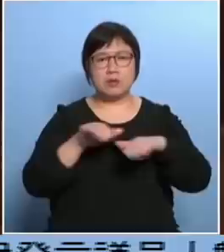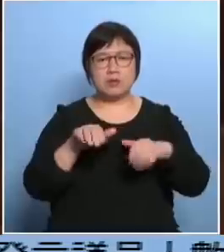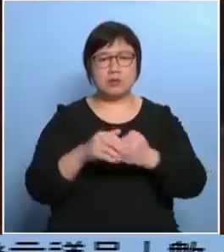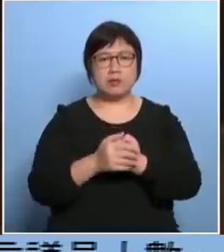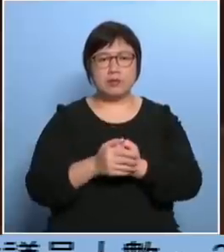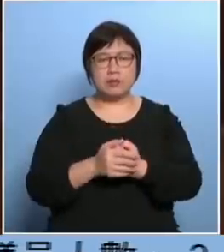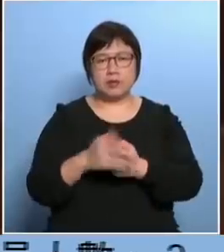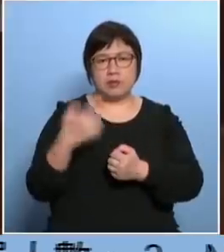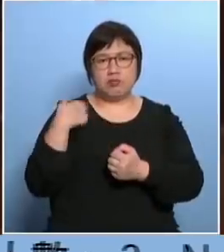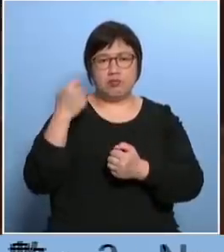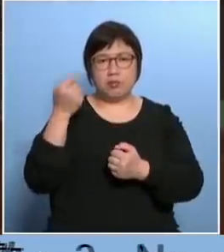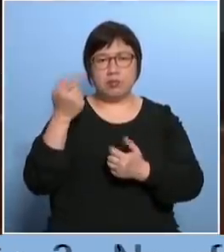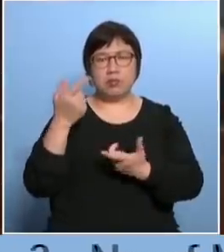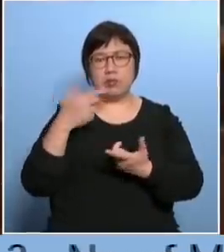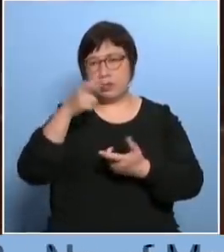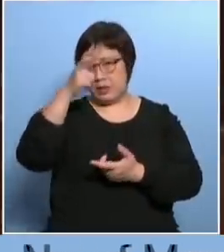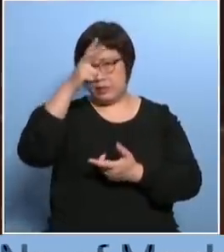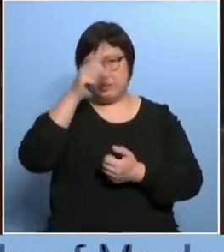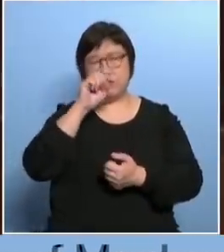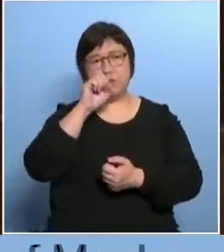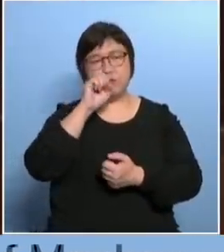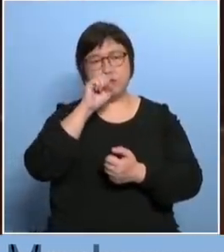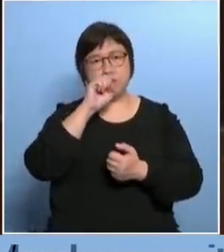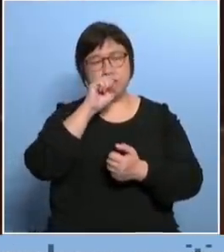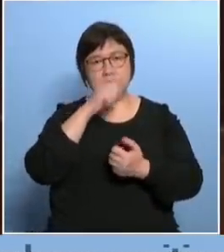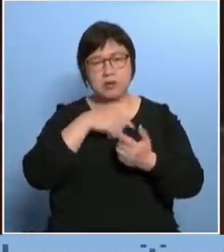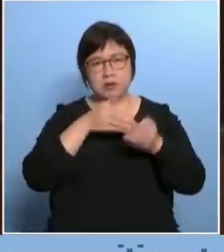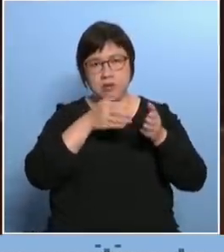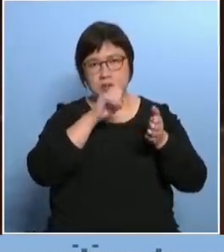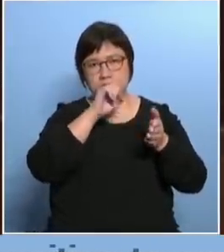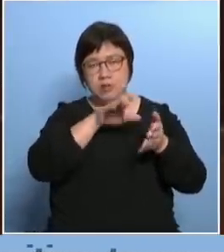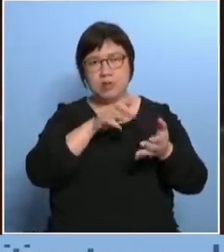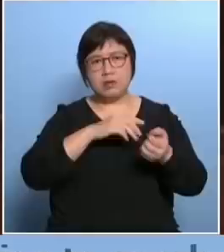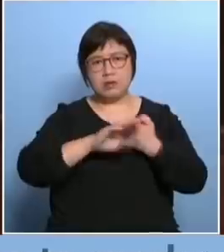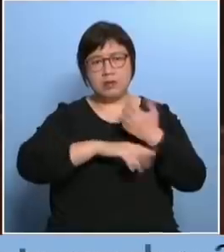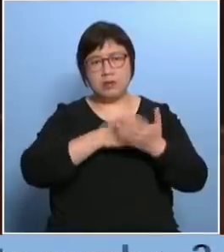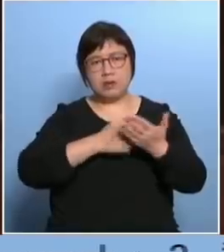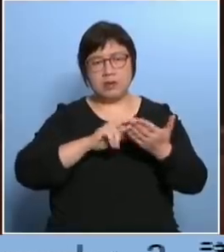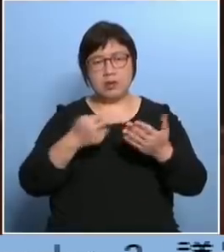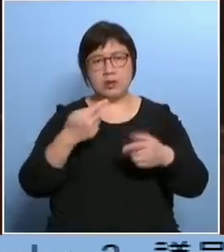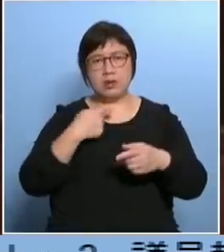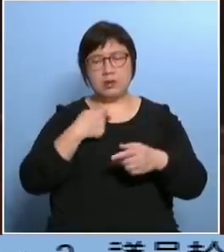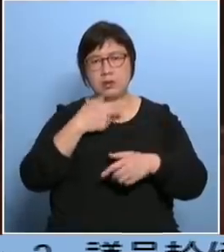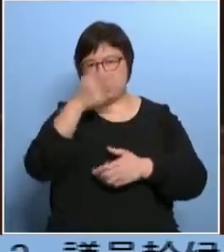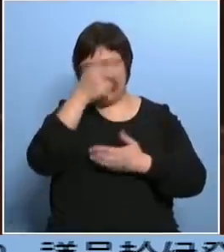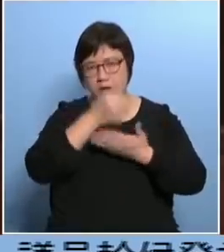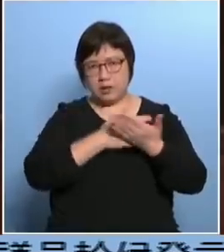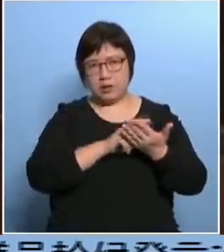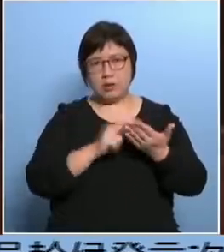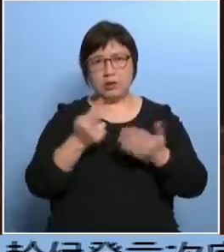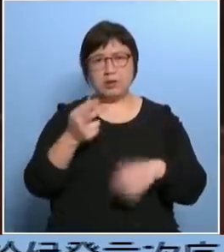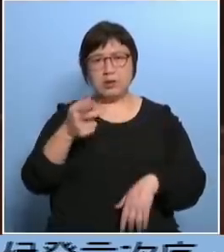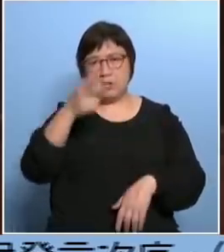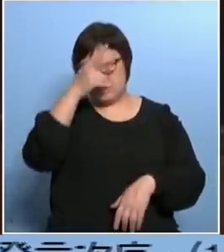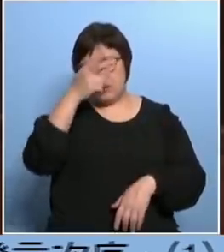我们近年如果跟政府说一些关于法例上的修订要求改善政策政府通